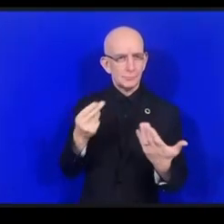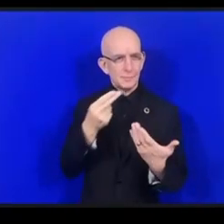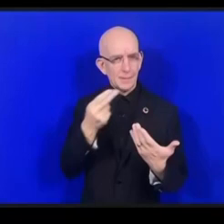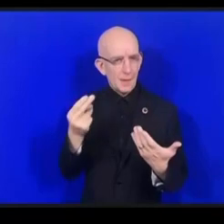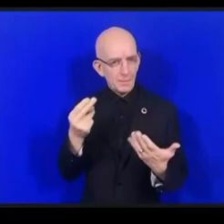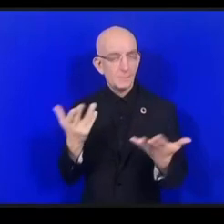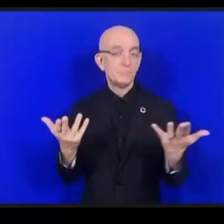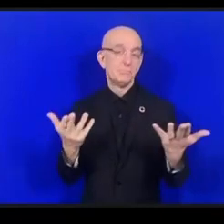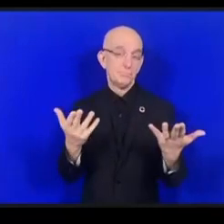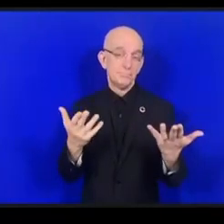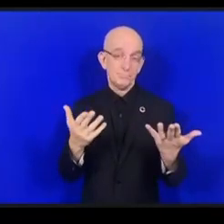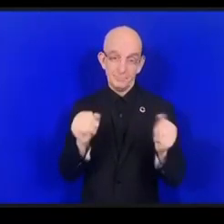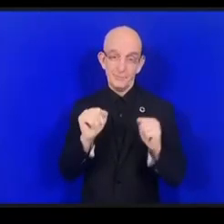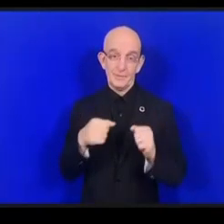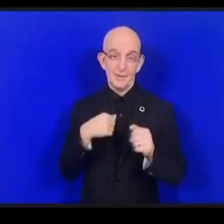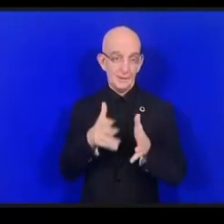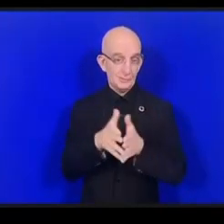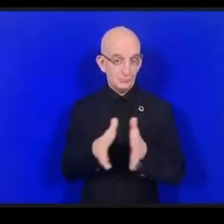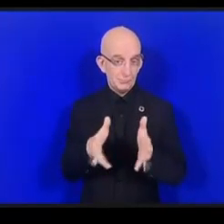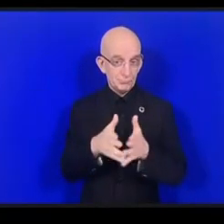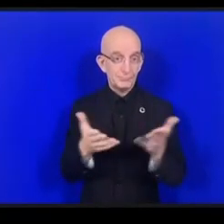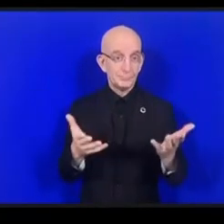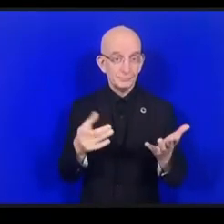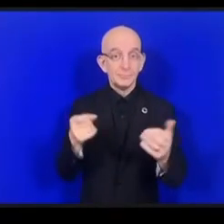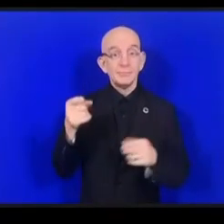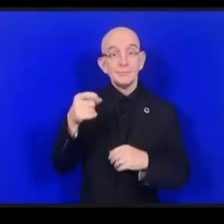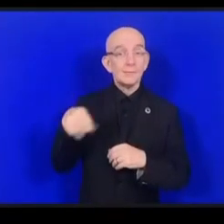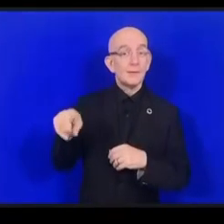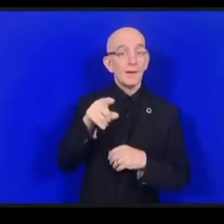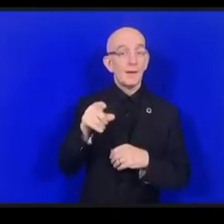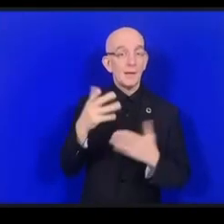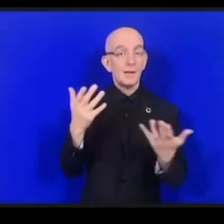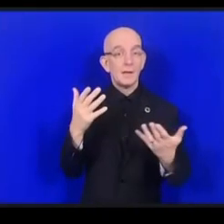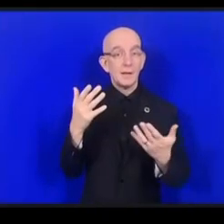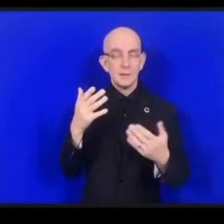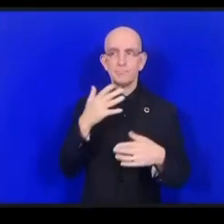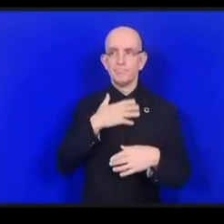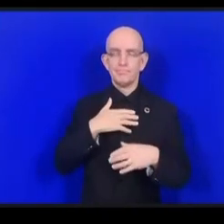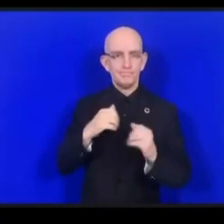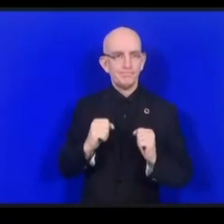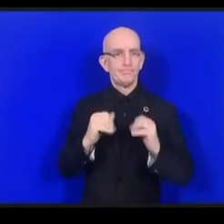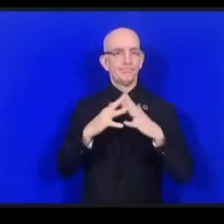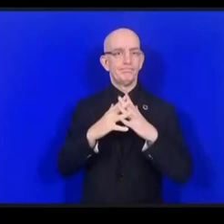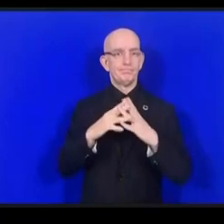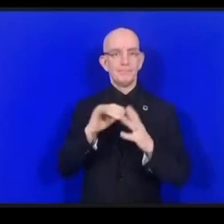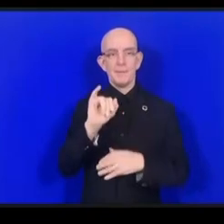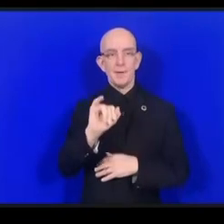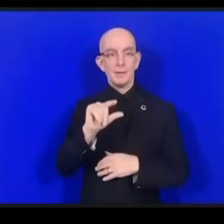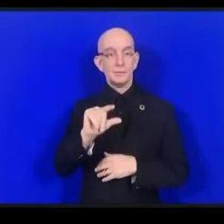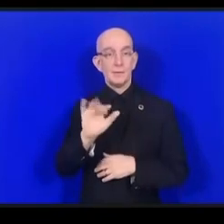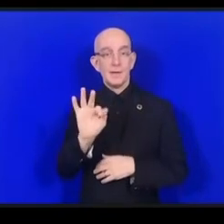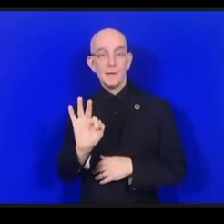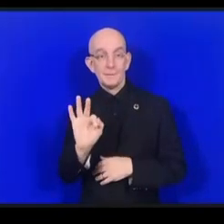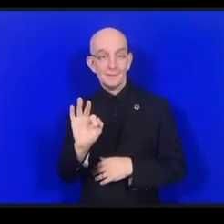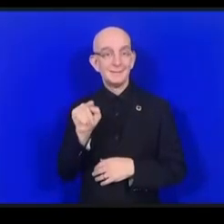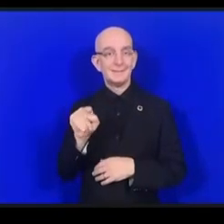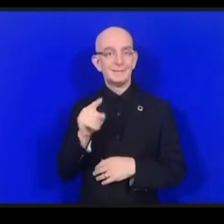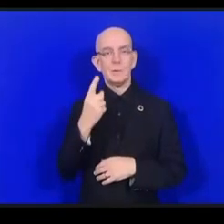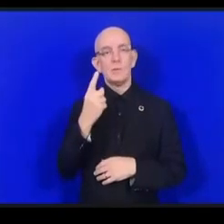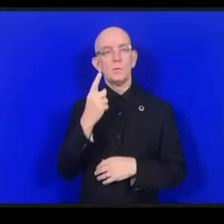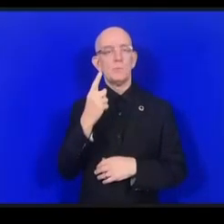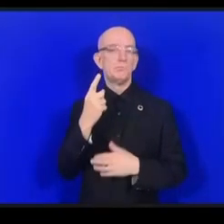يرجون أن يكون المنتدى منتدى يدمر طوال السنة وآخرون